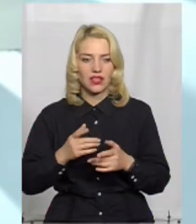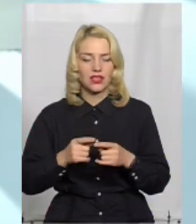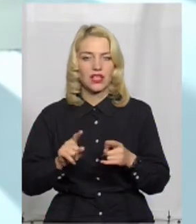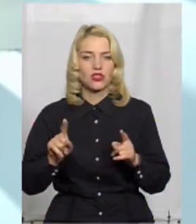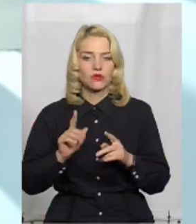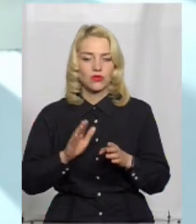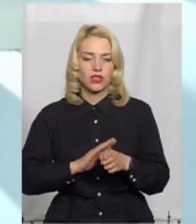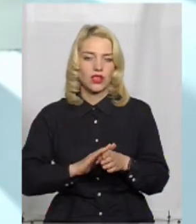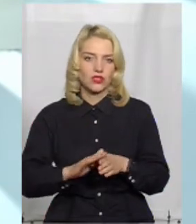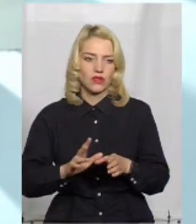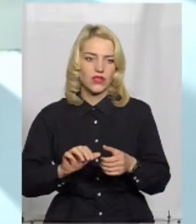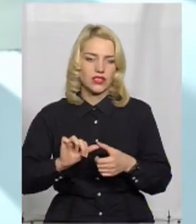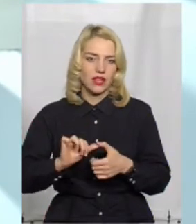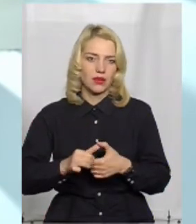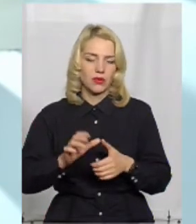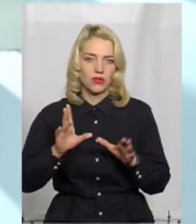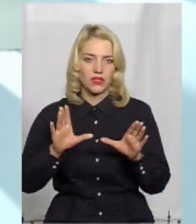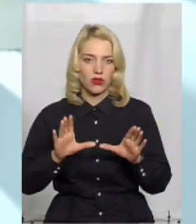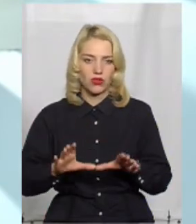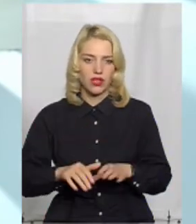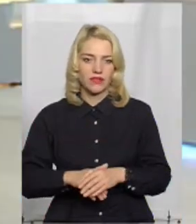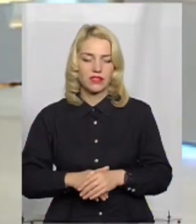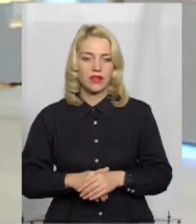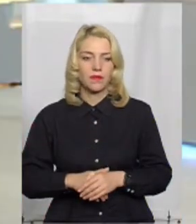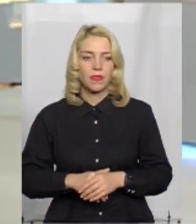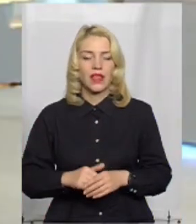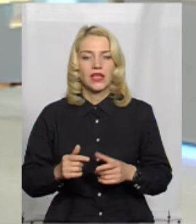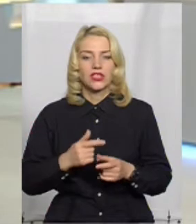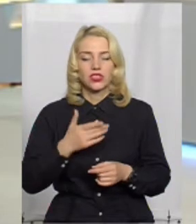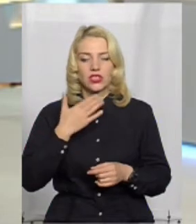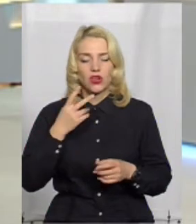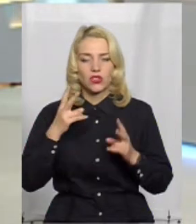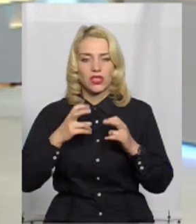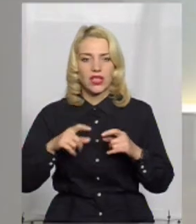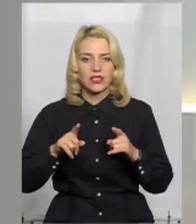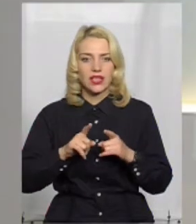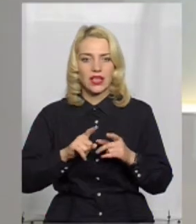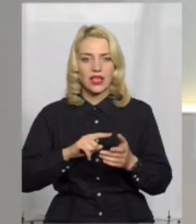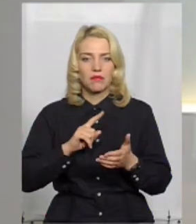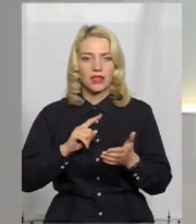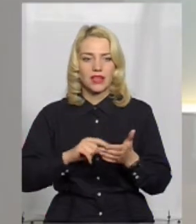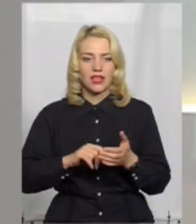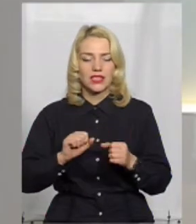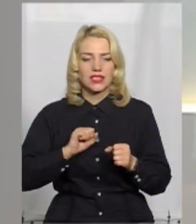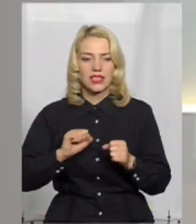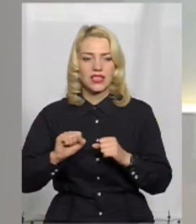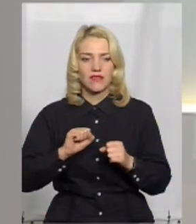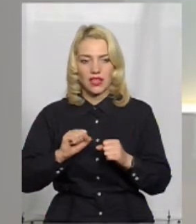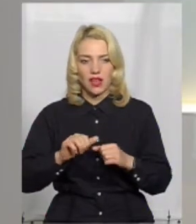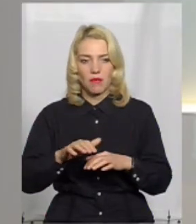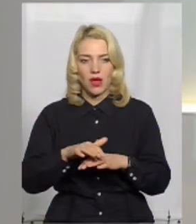те, що воно буде реалізовано і закріплено в законодавстві. Чи не розглядалося таке питання, можливо, з керівниками